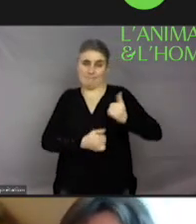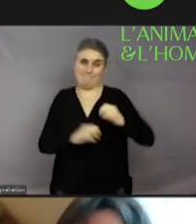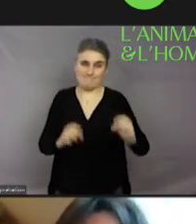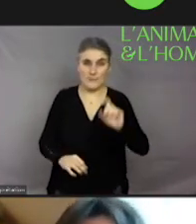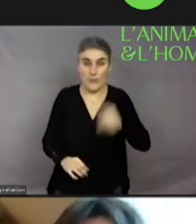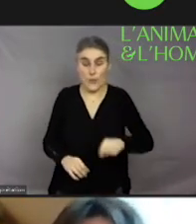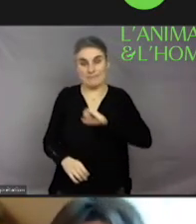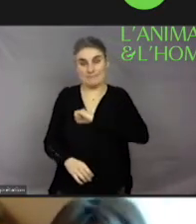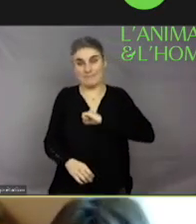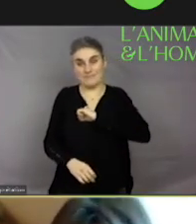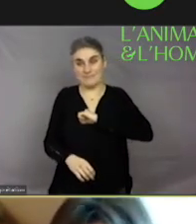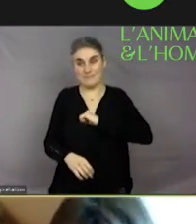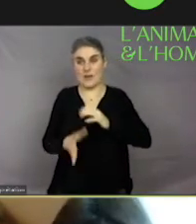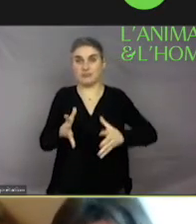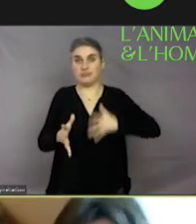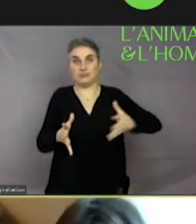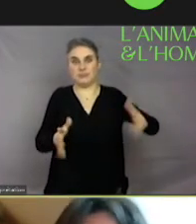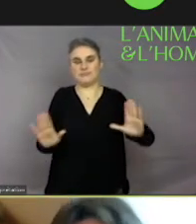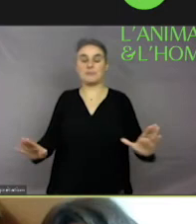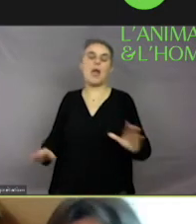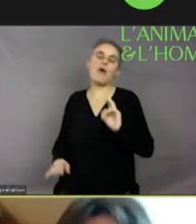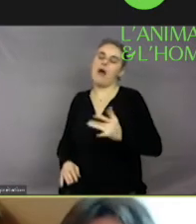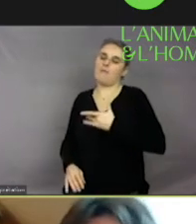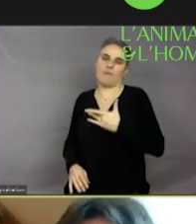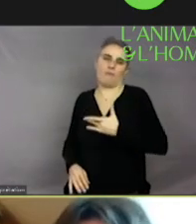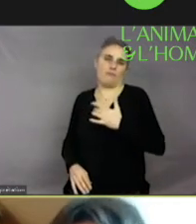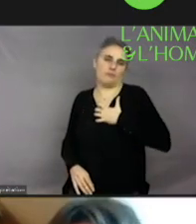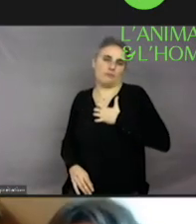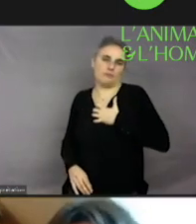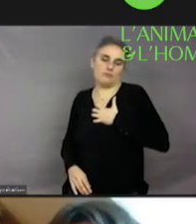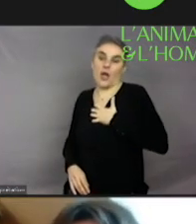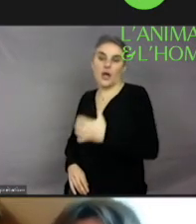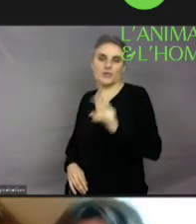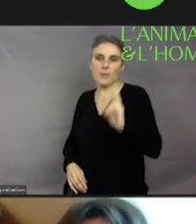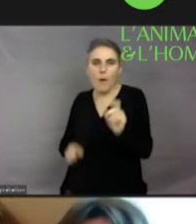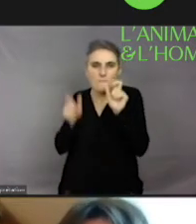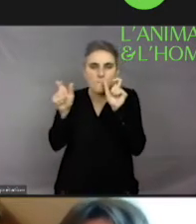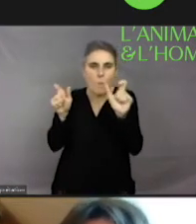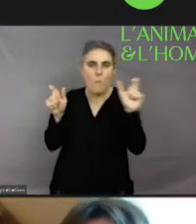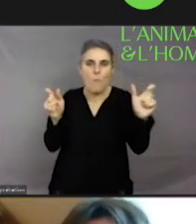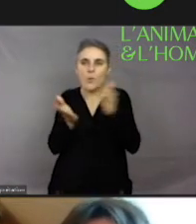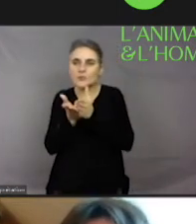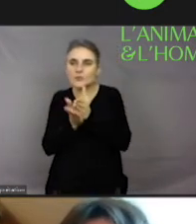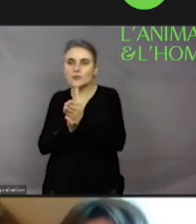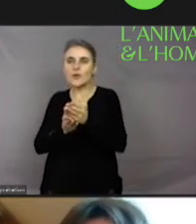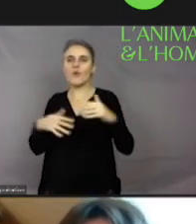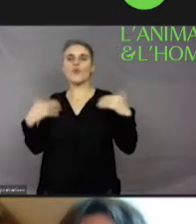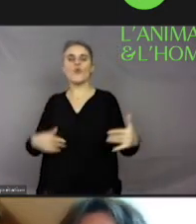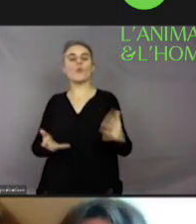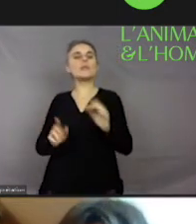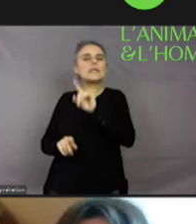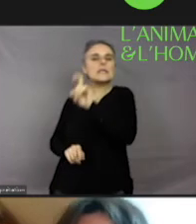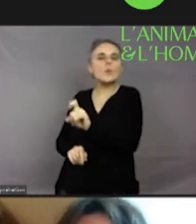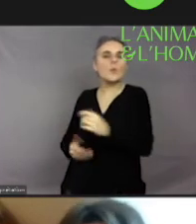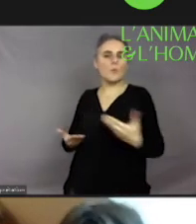la... En tout cas, c'est passionnant ces mots. Donc, on a des questions déjà avant qu'on soit